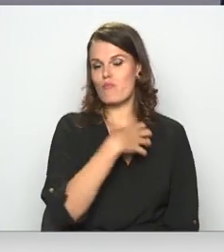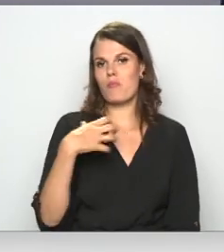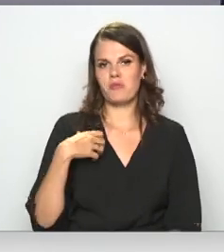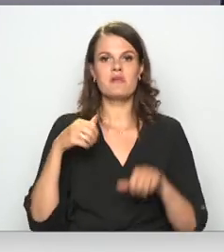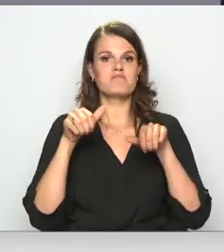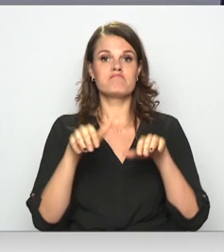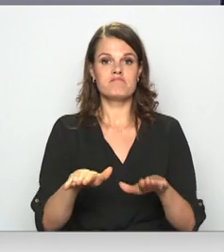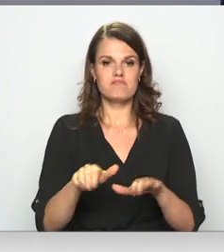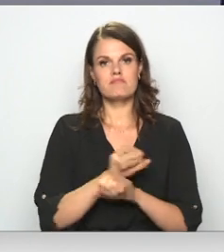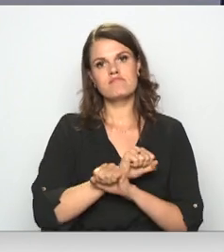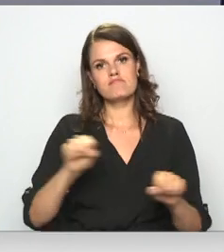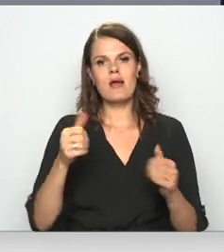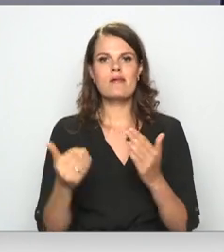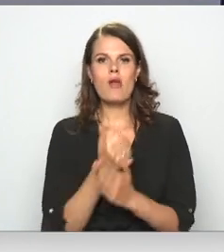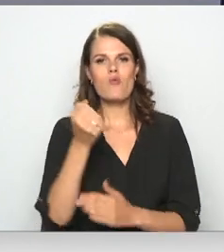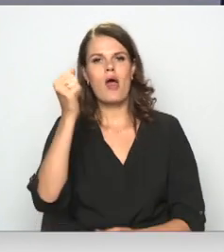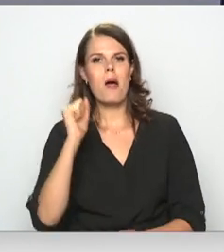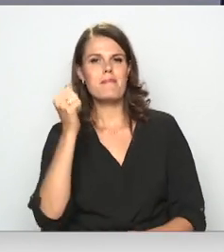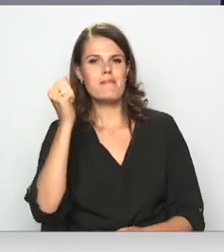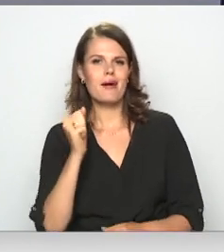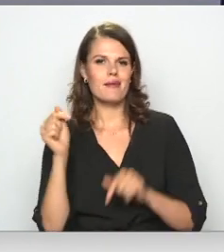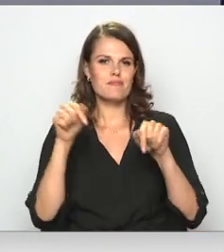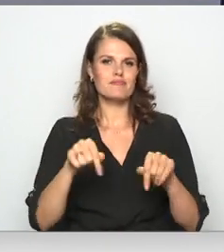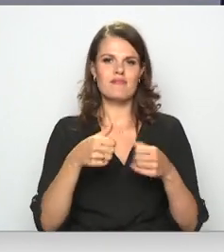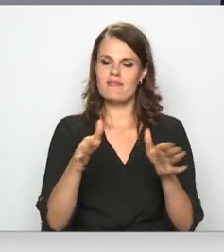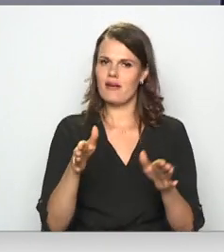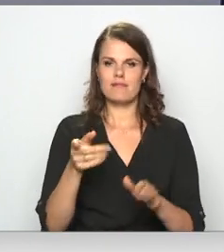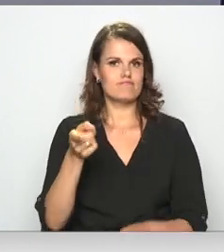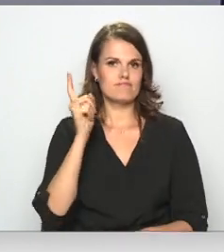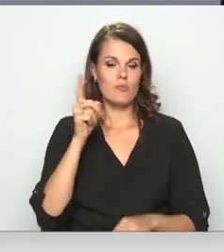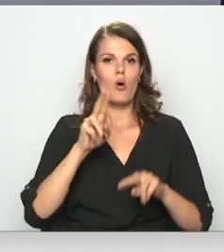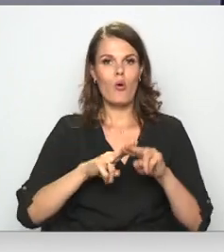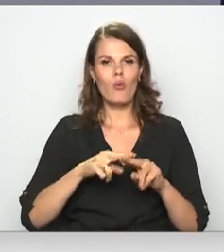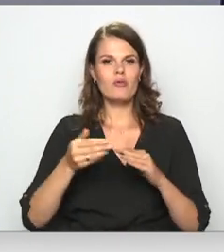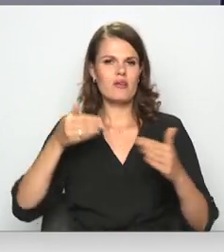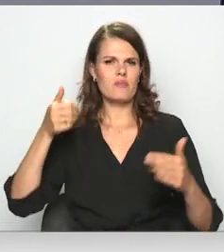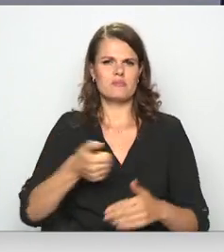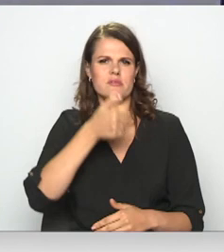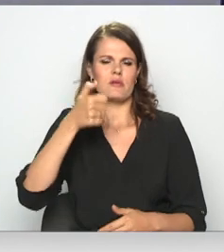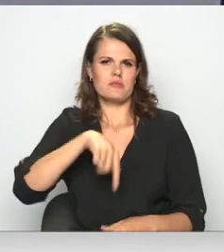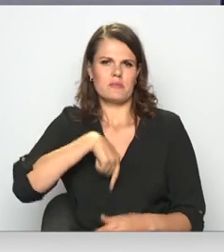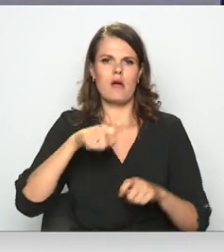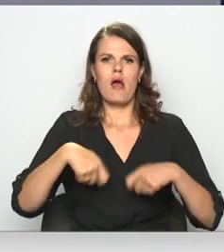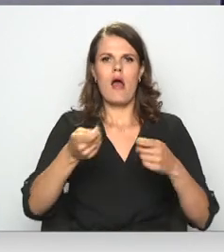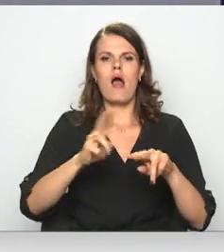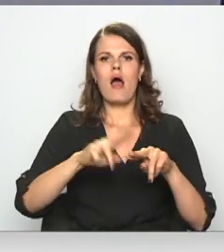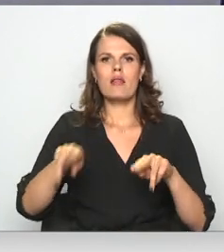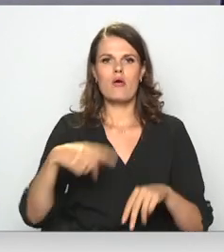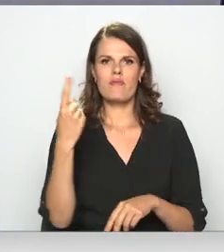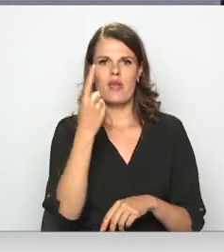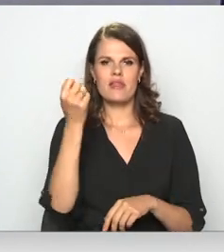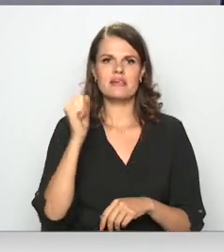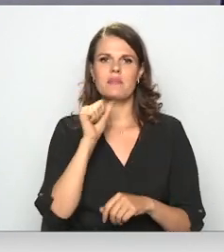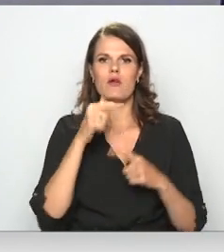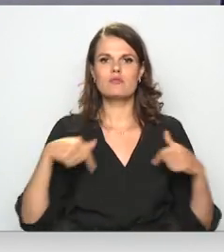lēmumu nevien neielaist jaunas spēļu zāles novadā, bet arī atcelt jau pirms daudziem gadiem izdotu atļauju vienīgajai spēļu